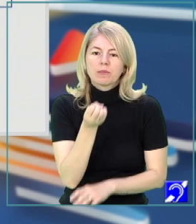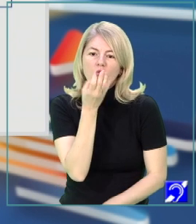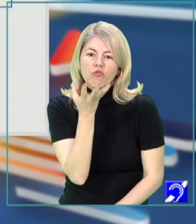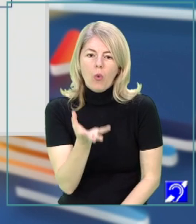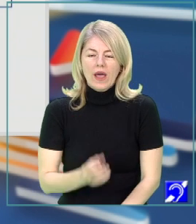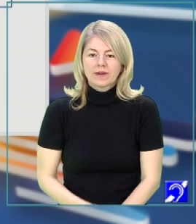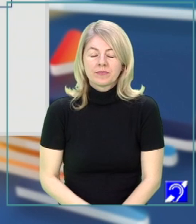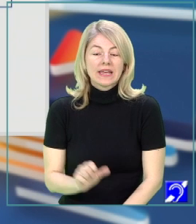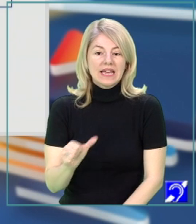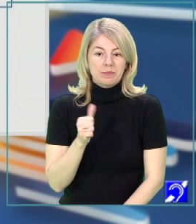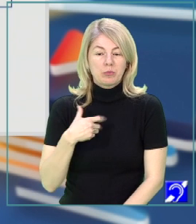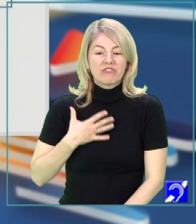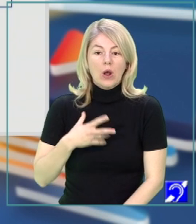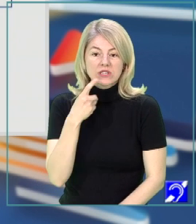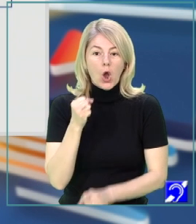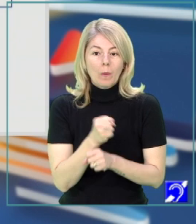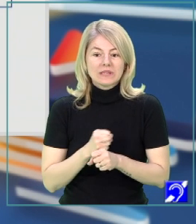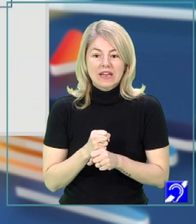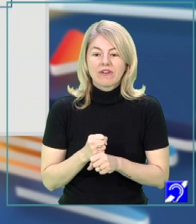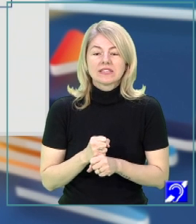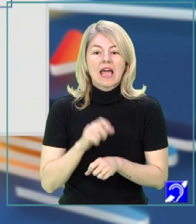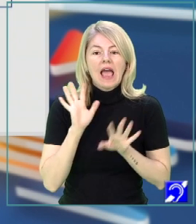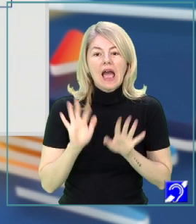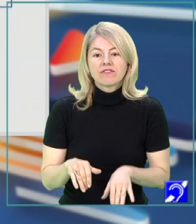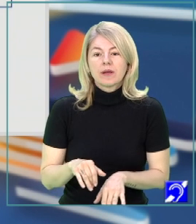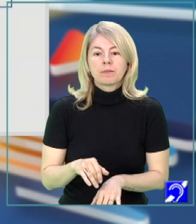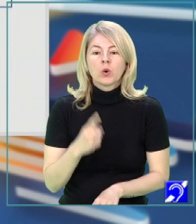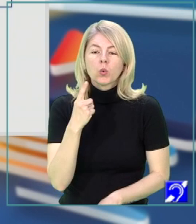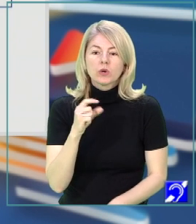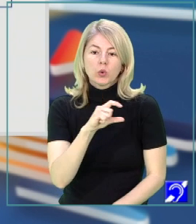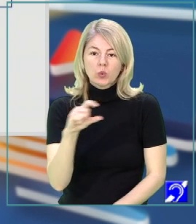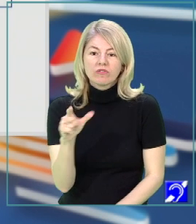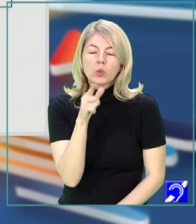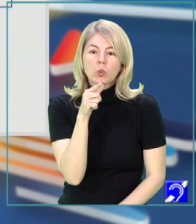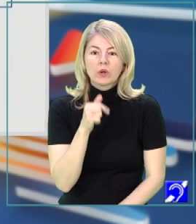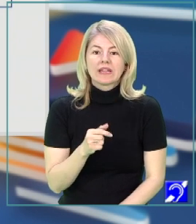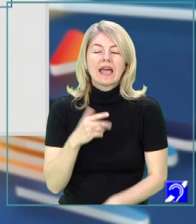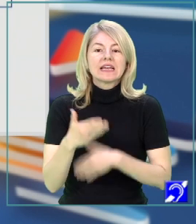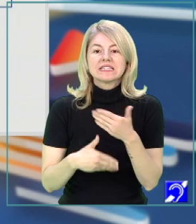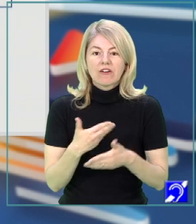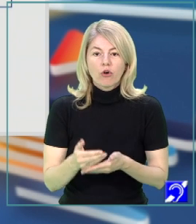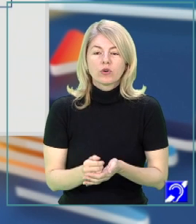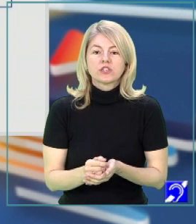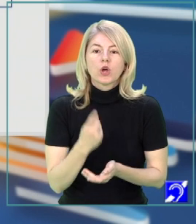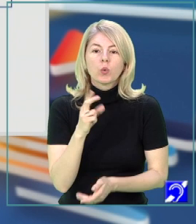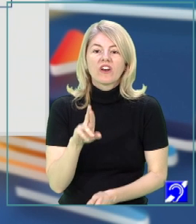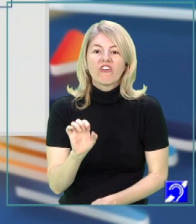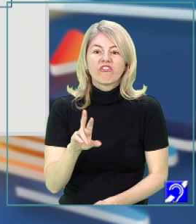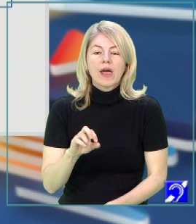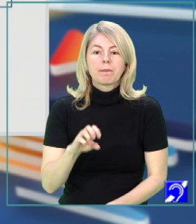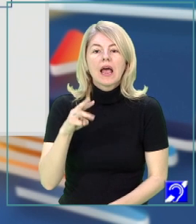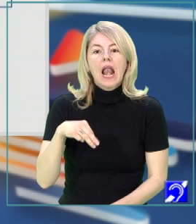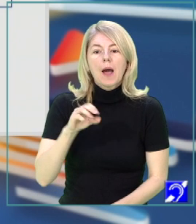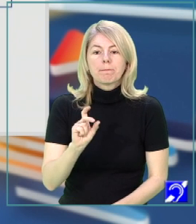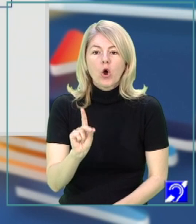În primul rând, vreau să observați că avem un enunț în care se folosește un verb la modul